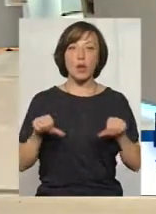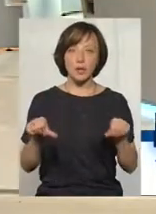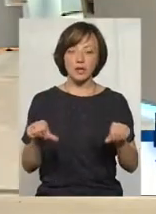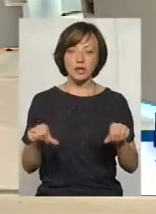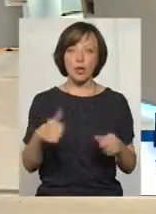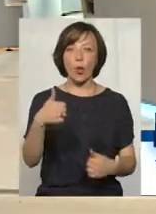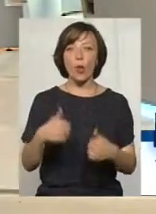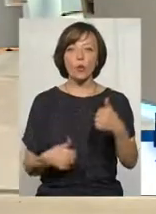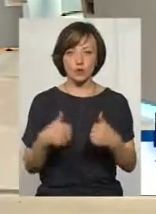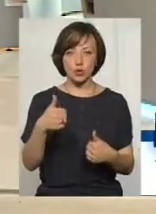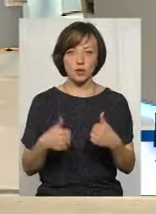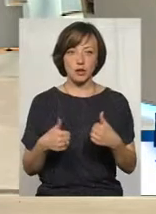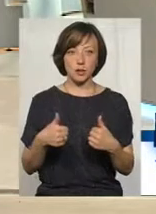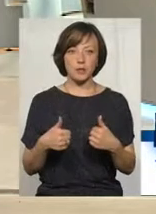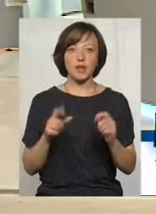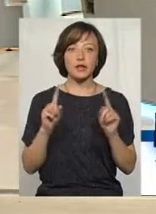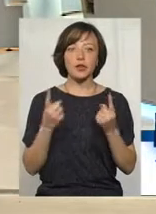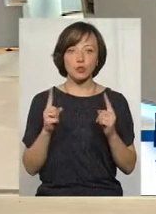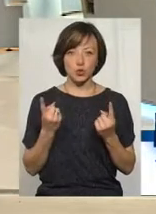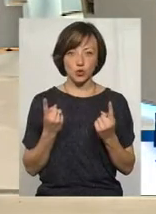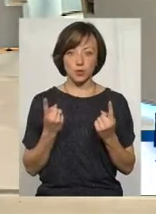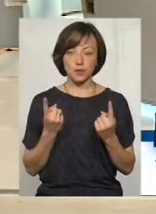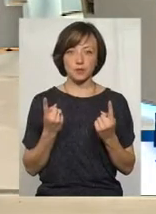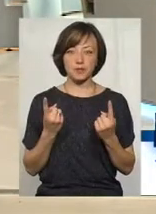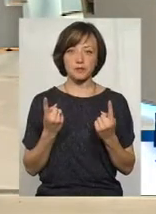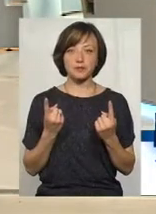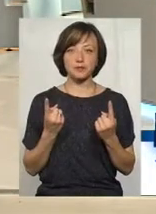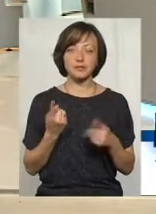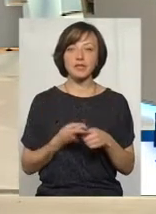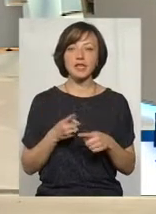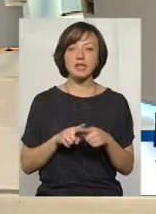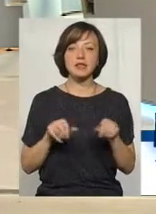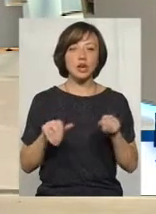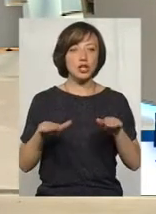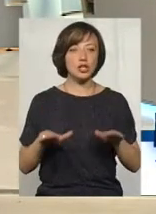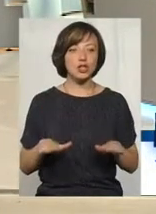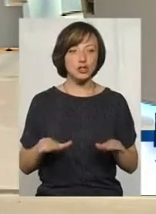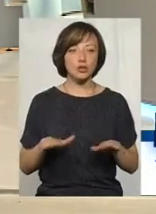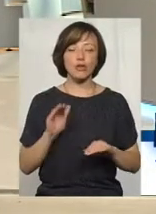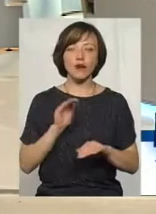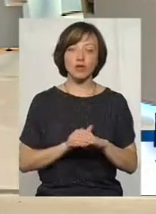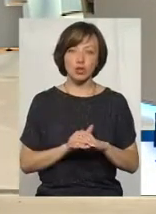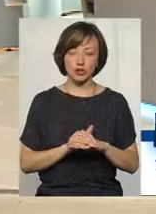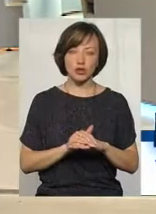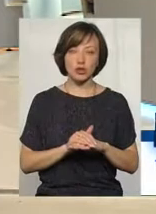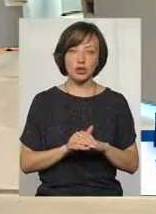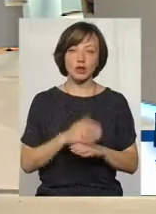конкурсної, тому що це рішення фактично